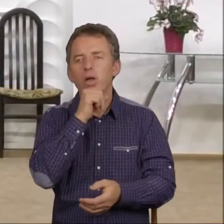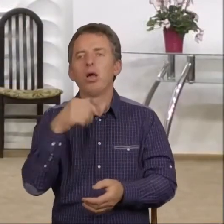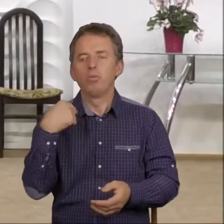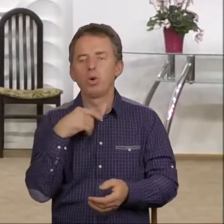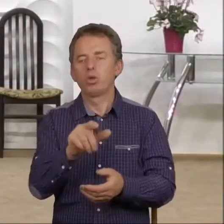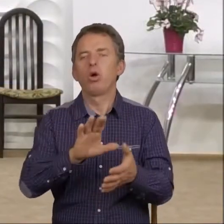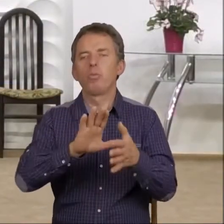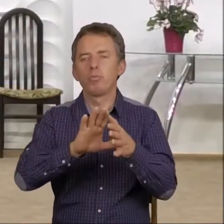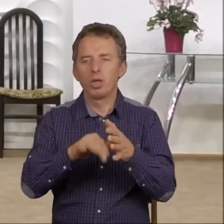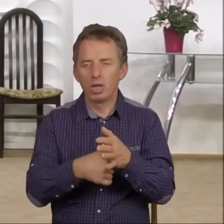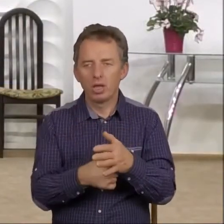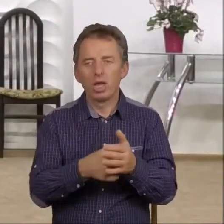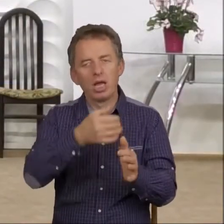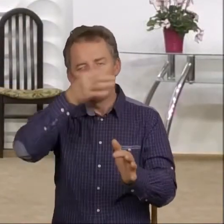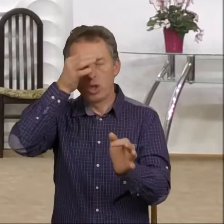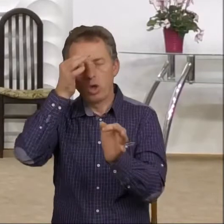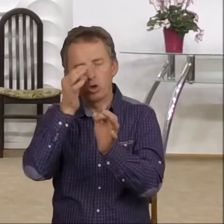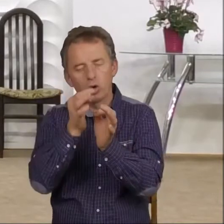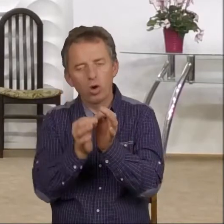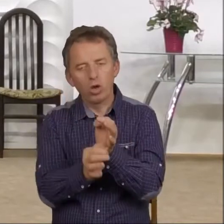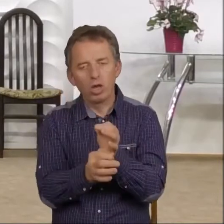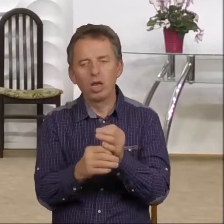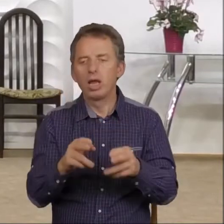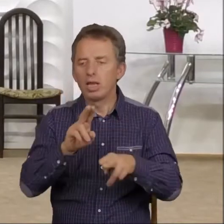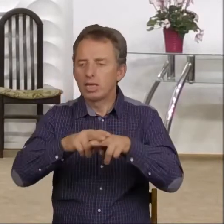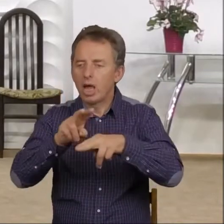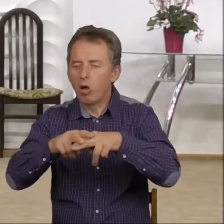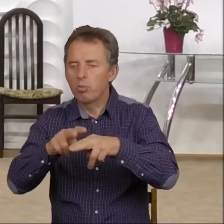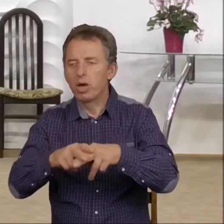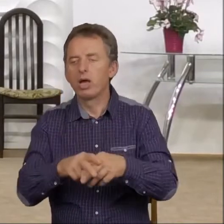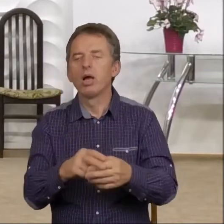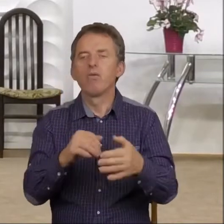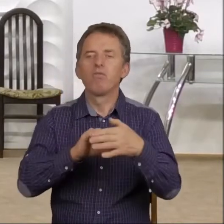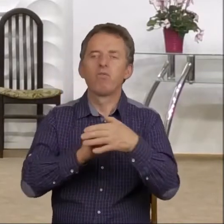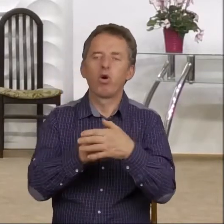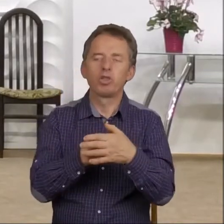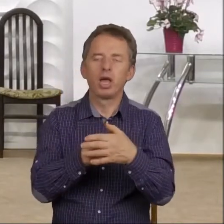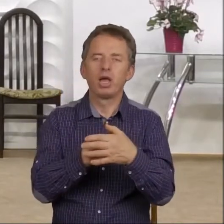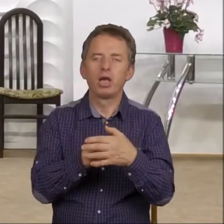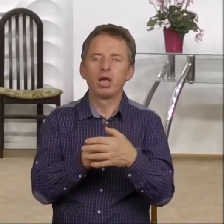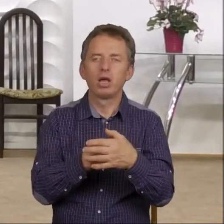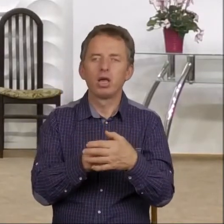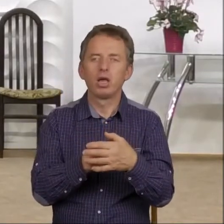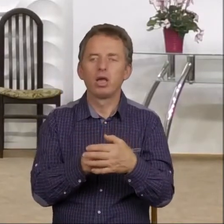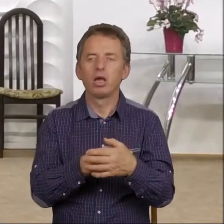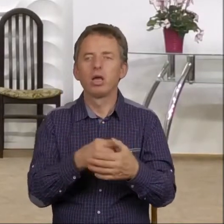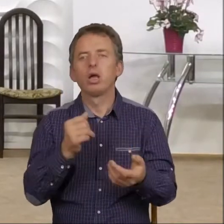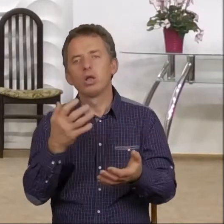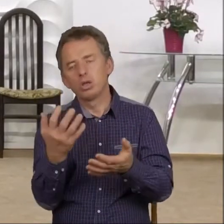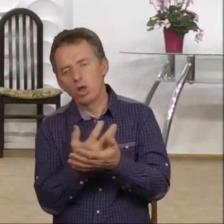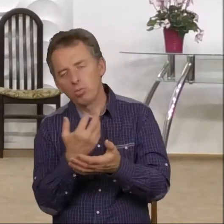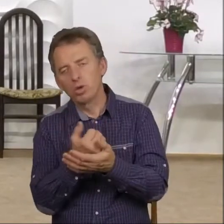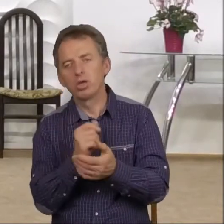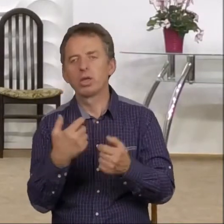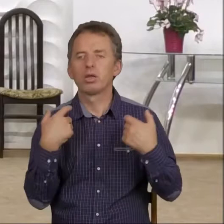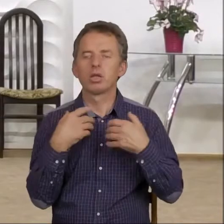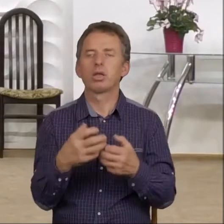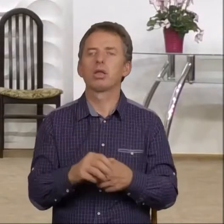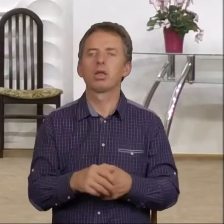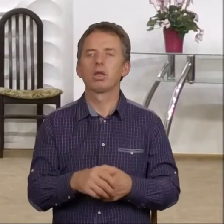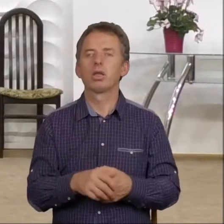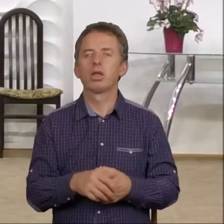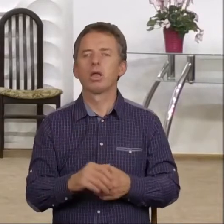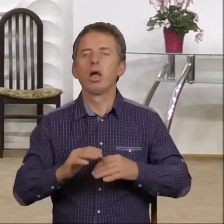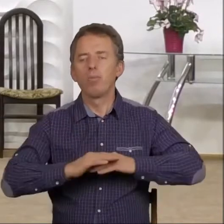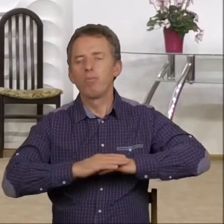to miasto doskonale zaopatrywane w wodę do tego stopnia, że wewnątrz znajdowały się